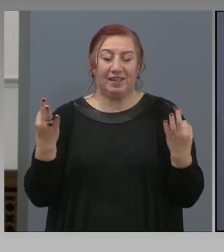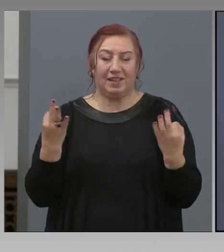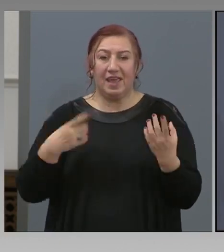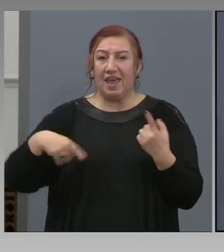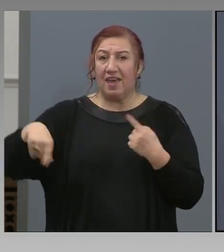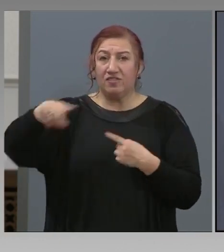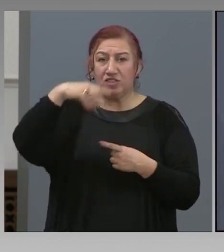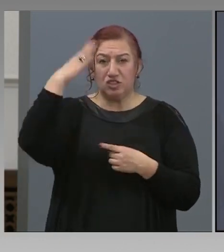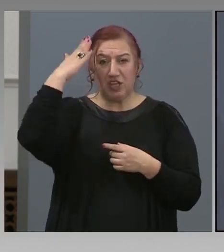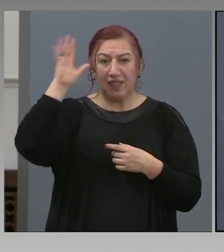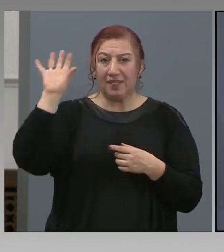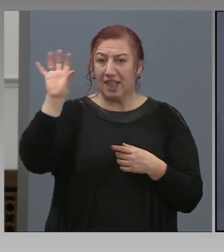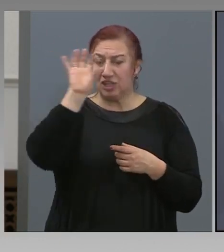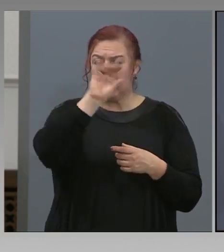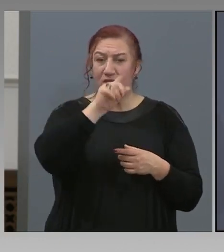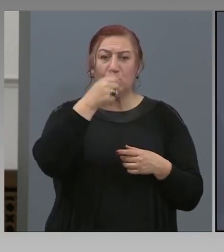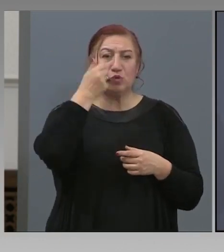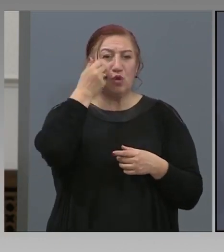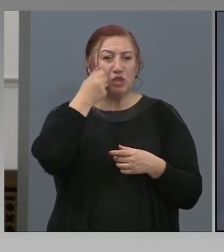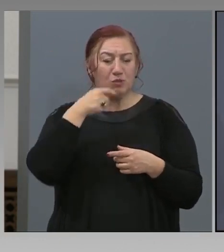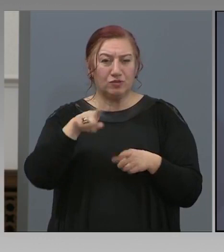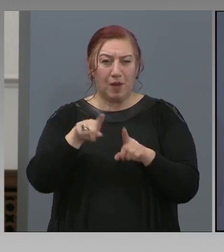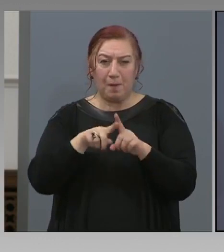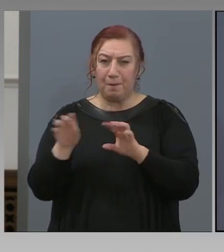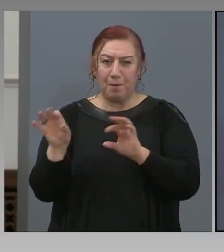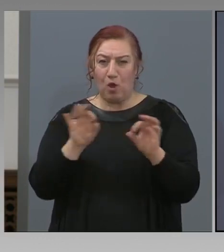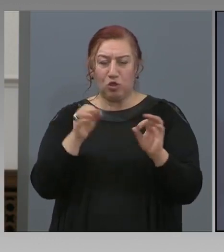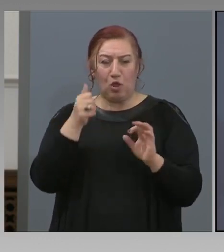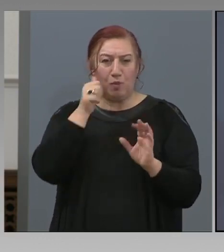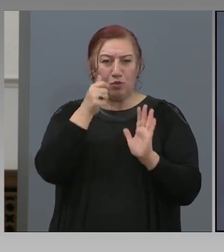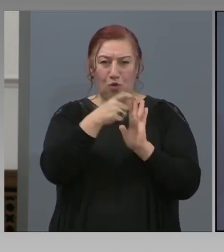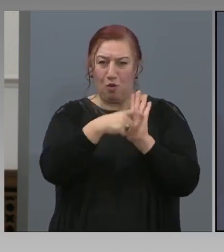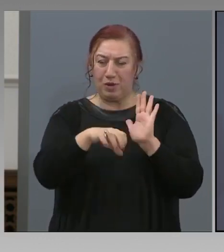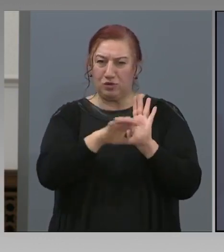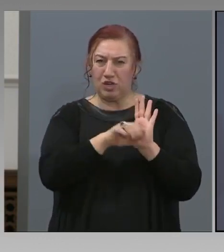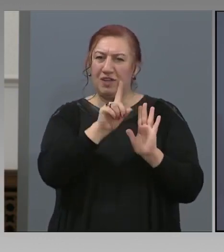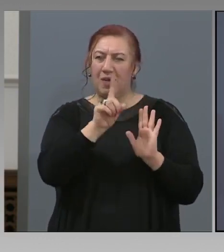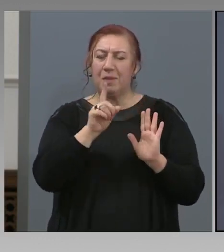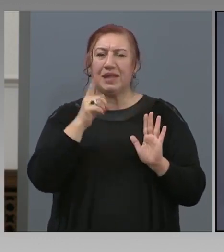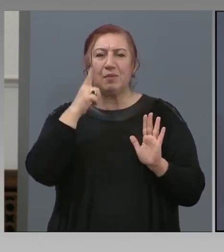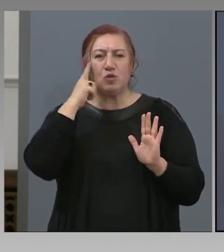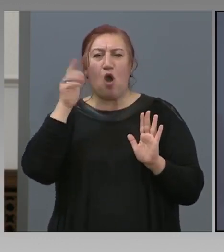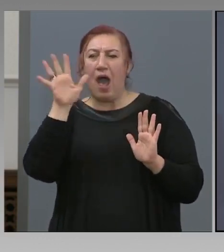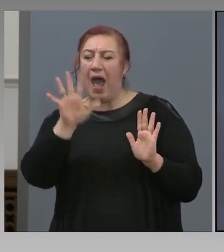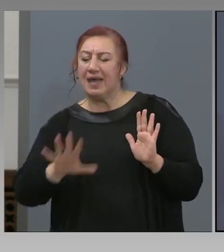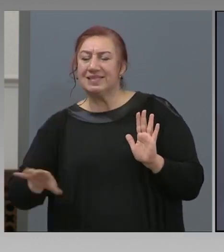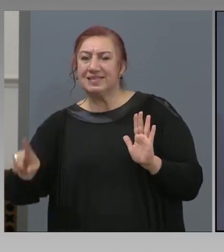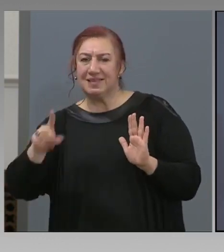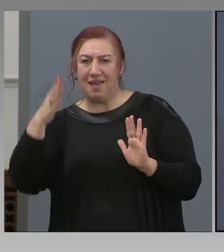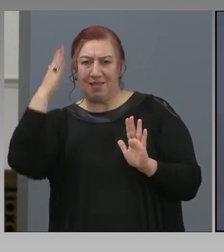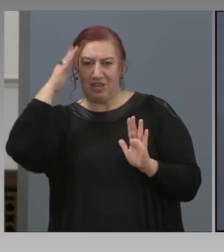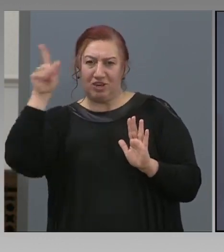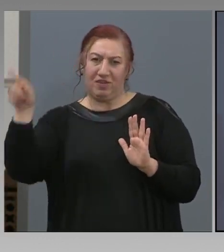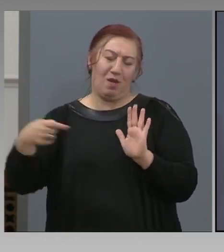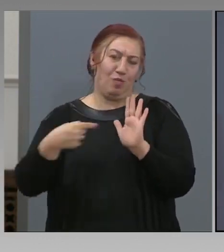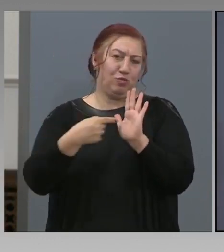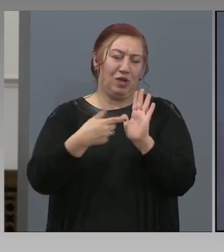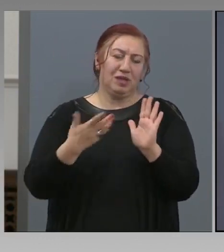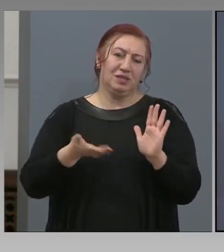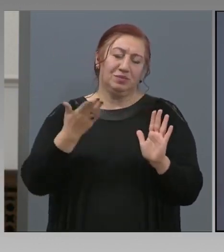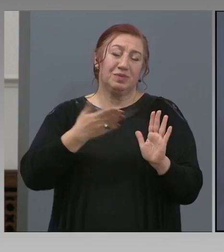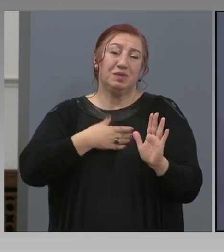подобни приложения, това са предимно азиатски държави, които демонстрираха вече силата си в